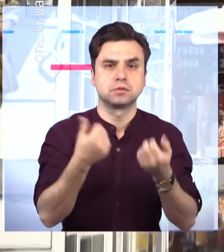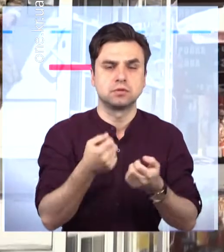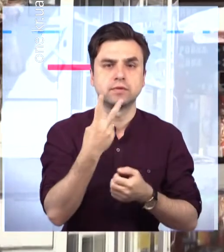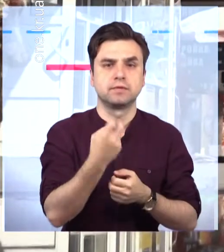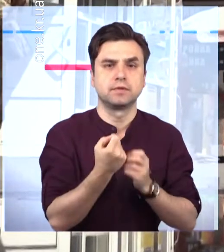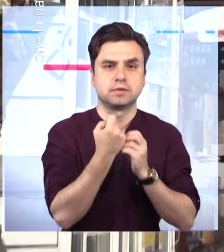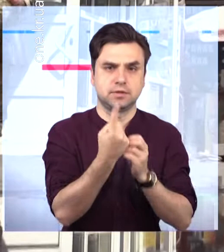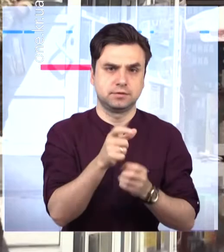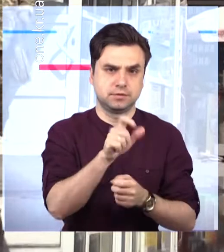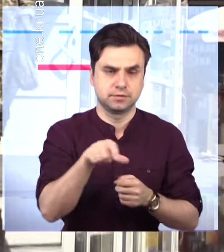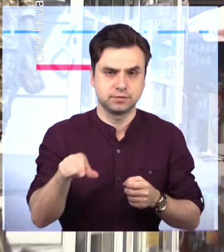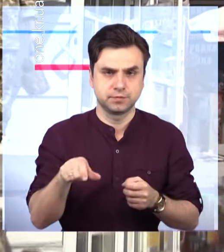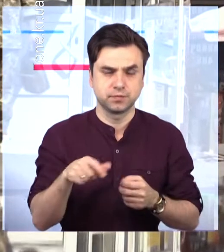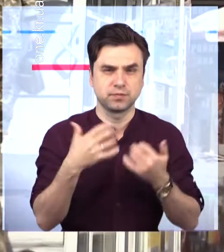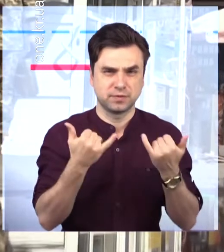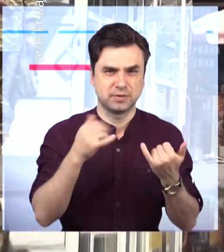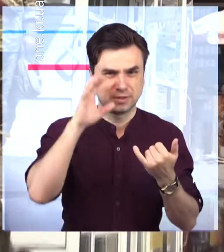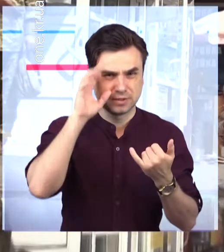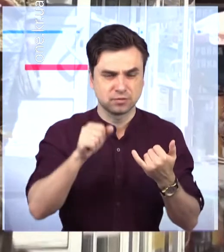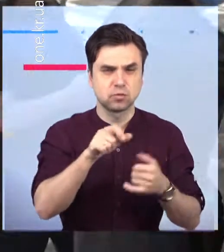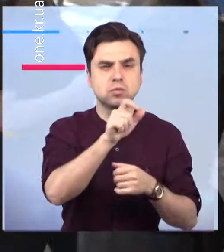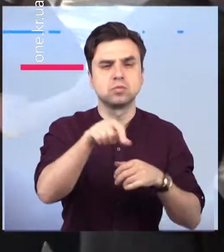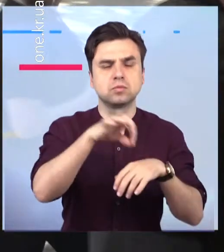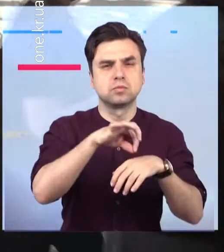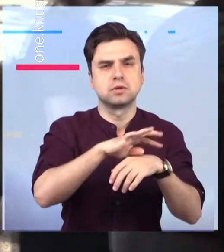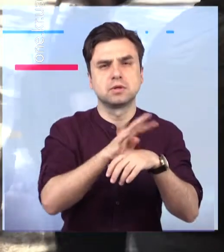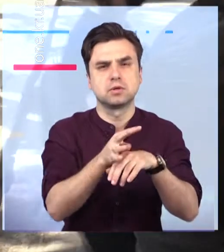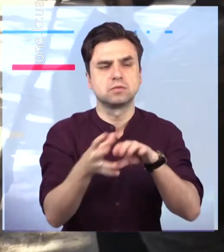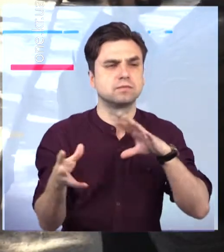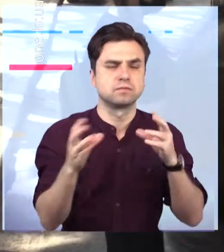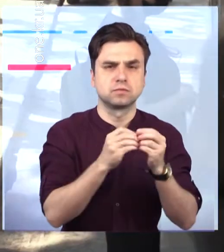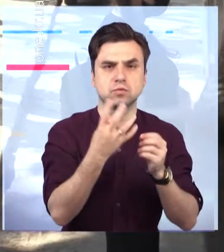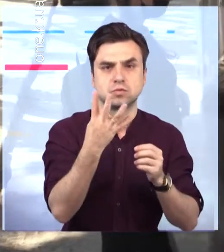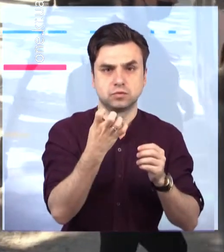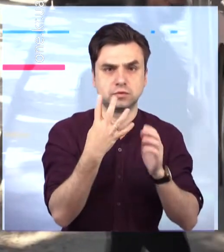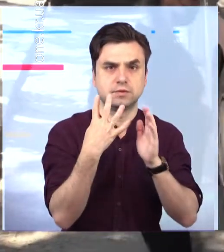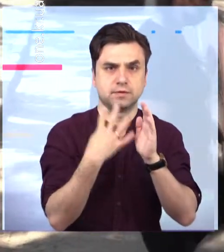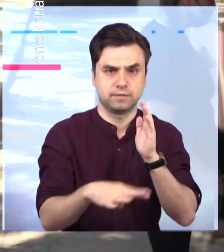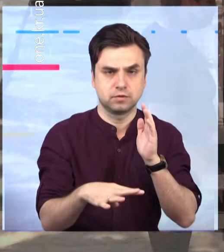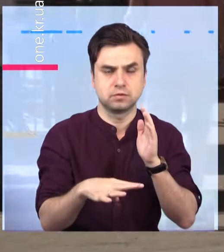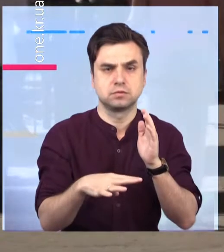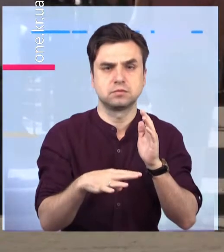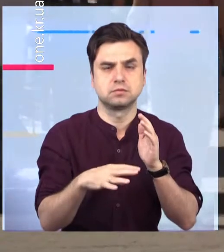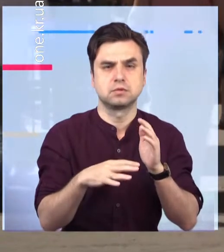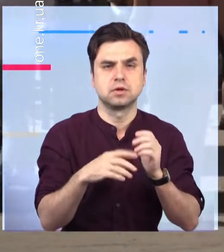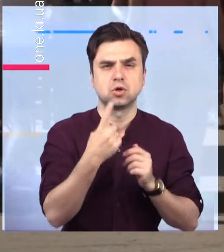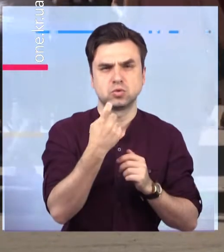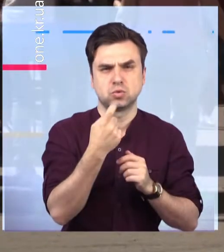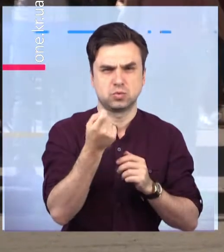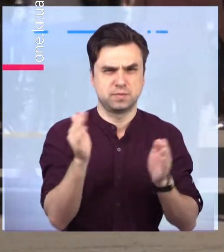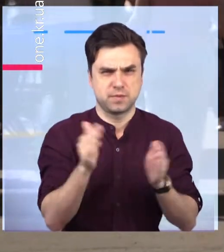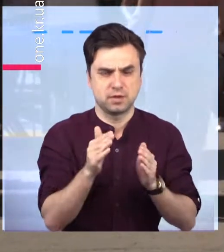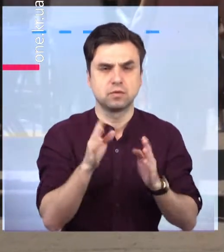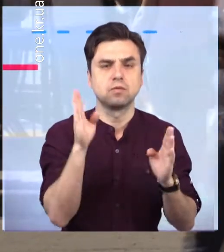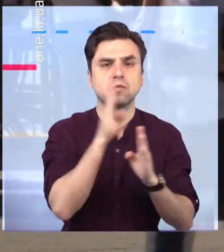натомість одужали 211 людей. Загалом на сьогодні у Кривому Розі від коронавірусу лікується 490 пацієнтів, трохи